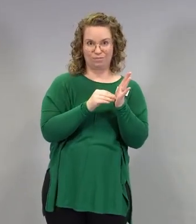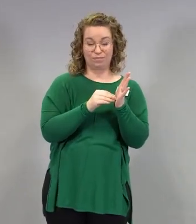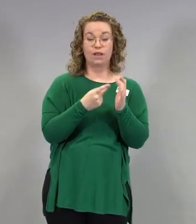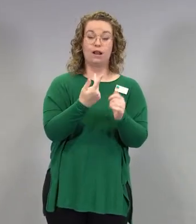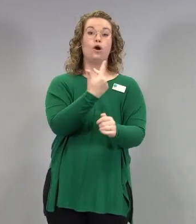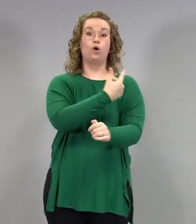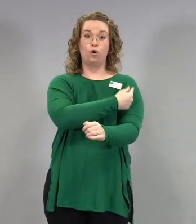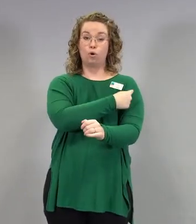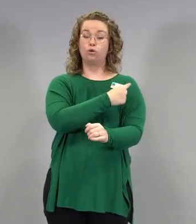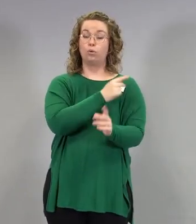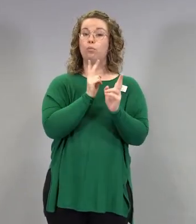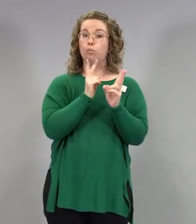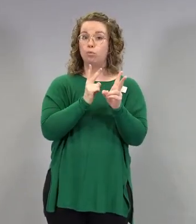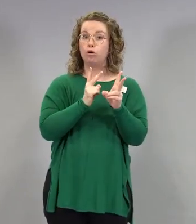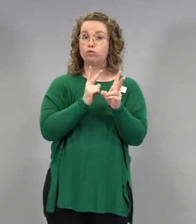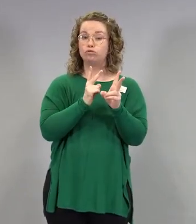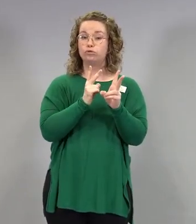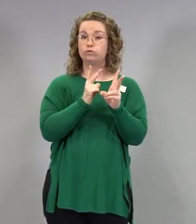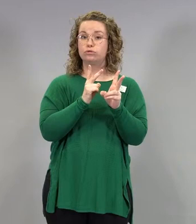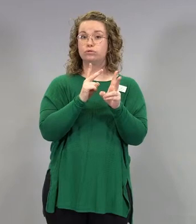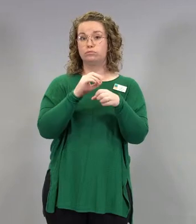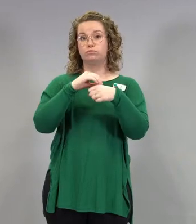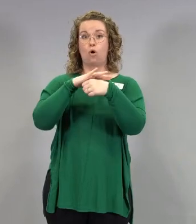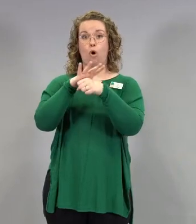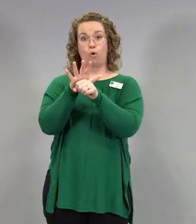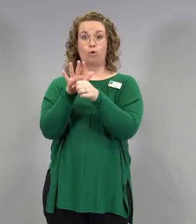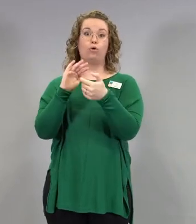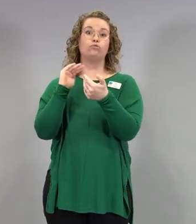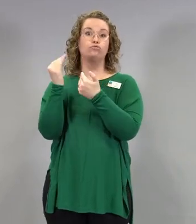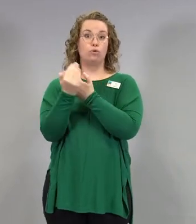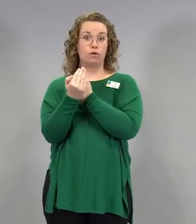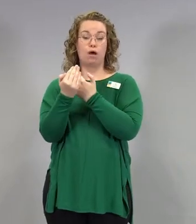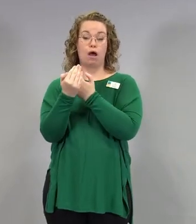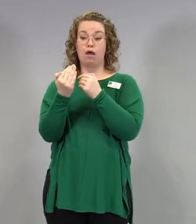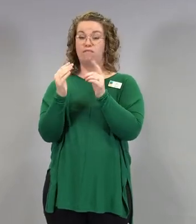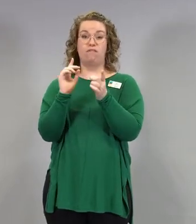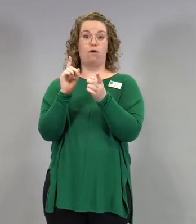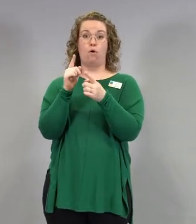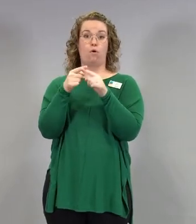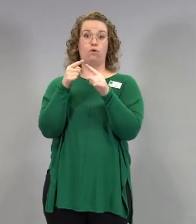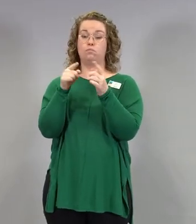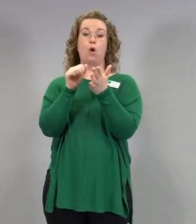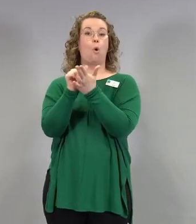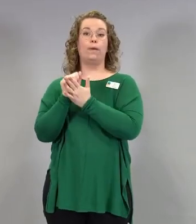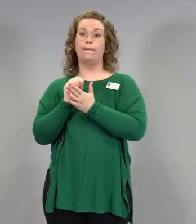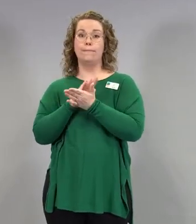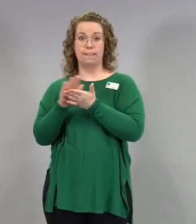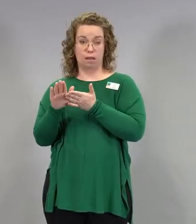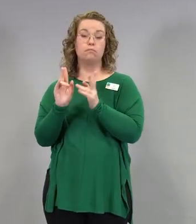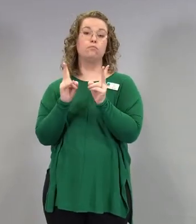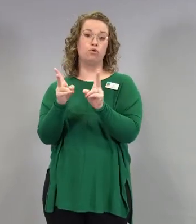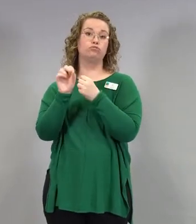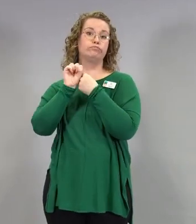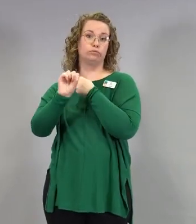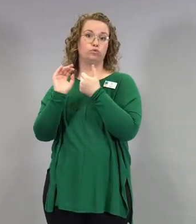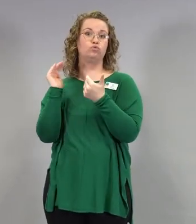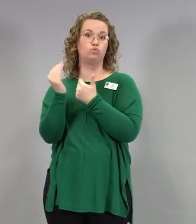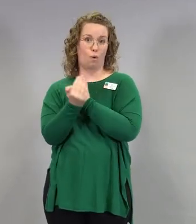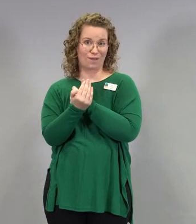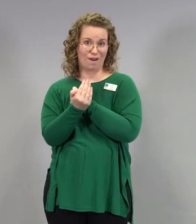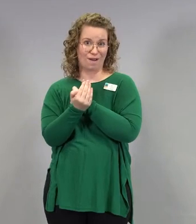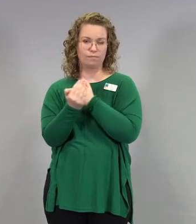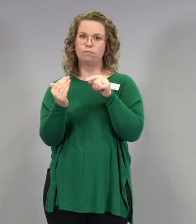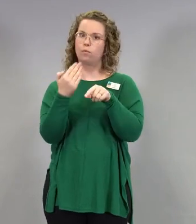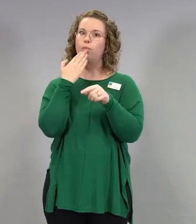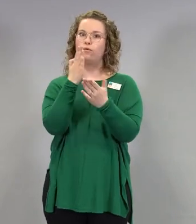tehoa myös oireetonta tautia vastaan. Sehän on hirveän hyvä tieto siitä, että tällä me pystytään estämään infektioita ja estämään niitä